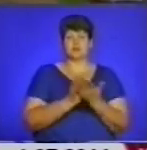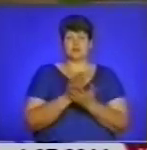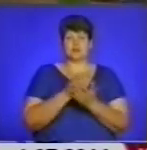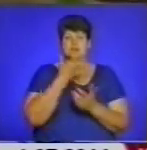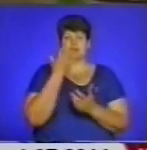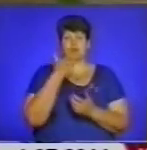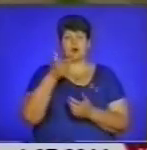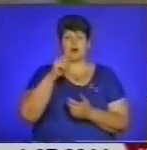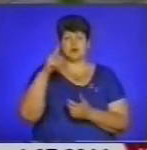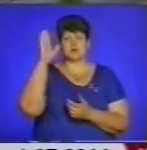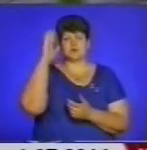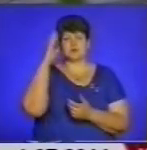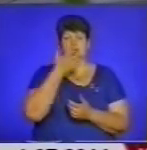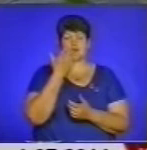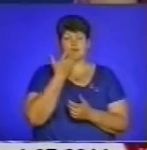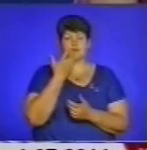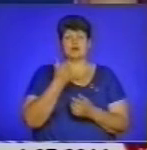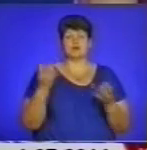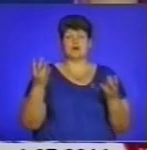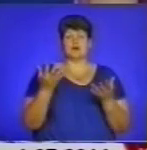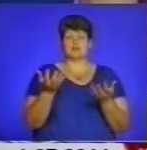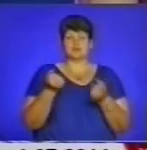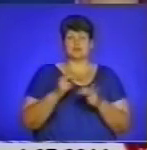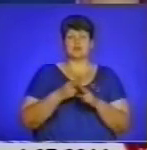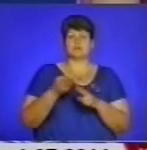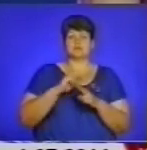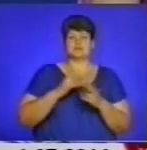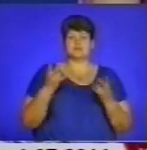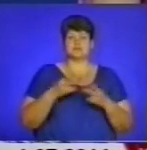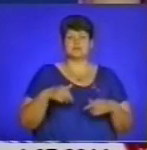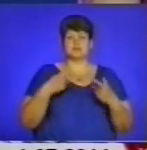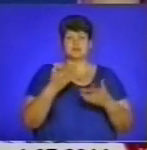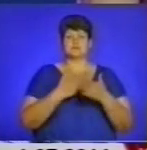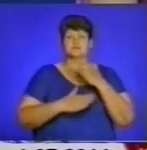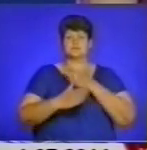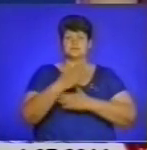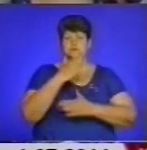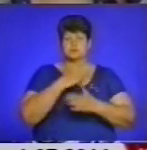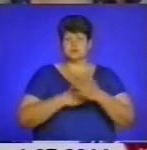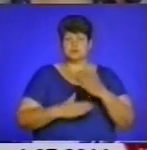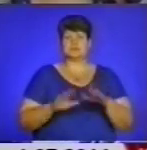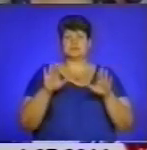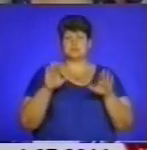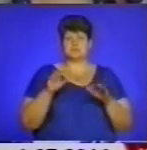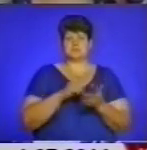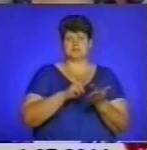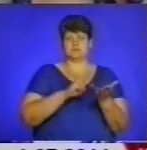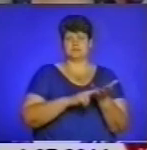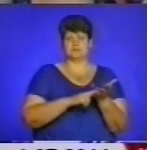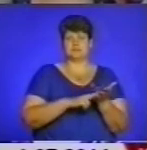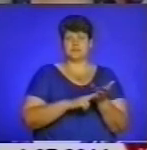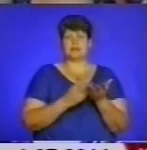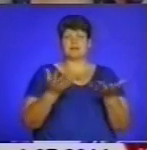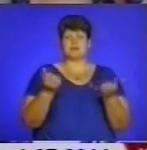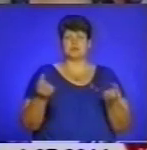гарячу воду. Для отримання компенсації необхідно звернутися в управління праці та соціального захисту населення за місцем реєстрації. На